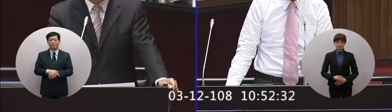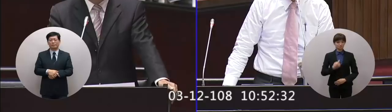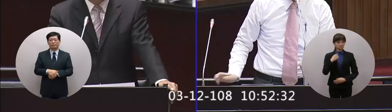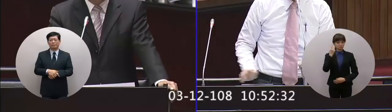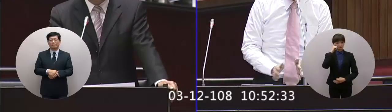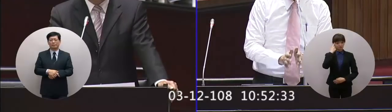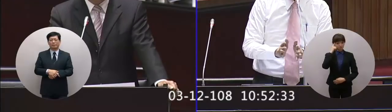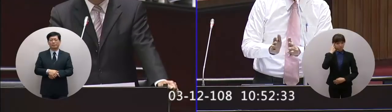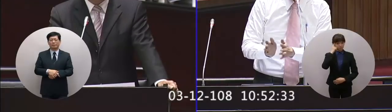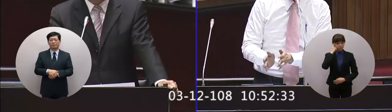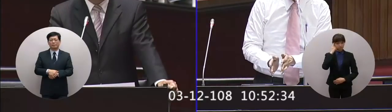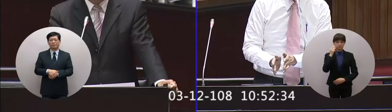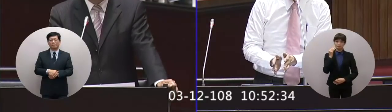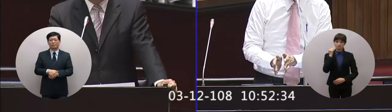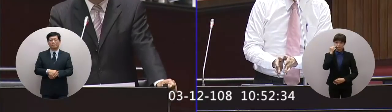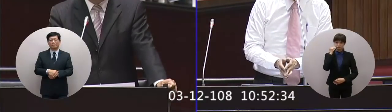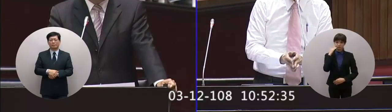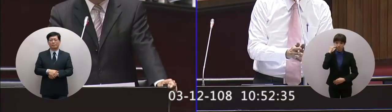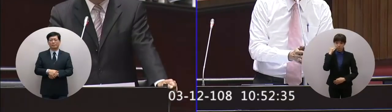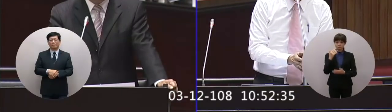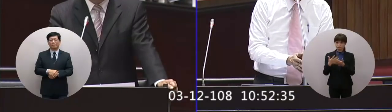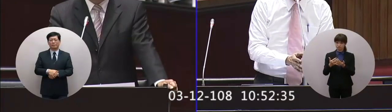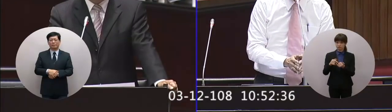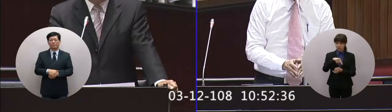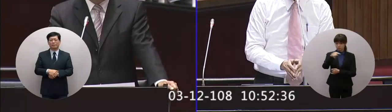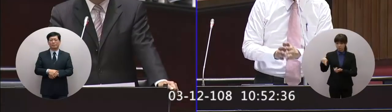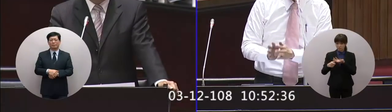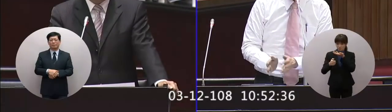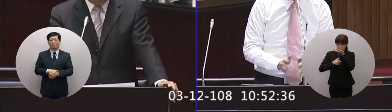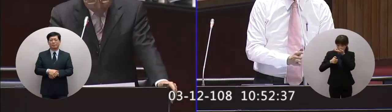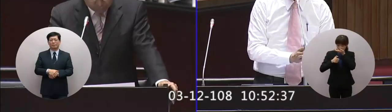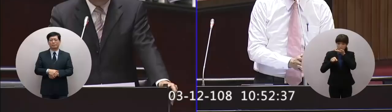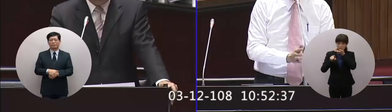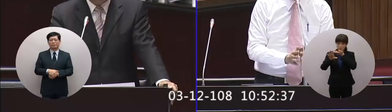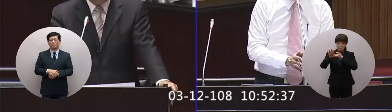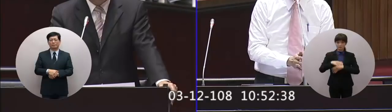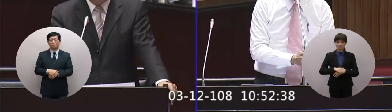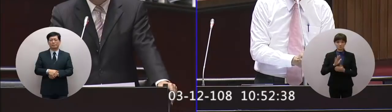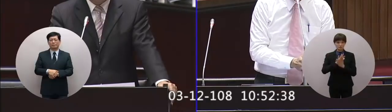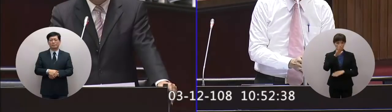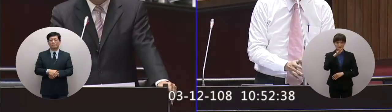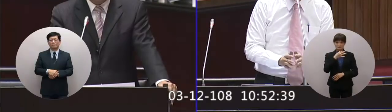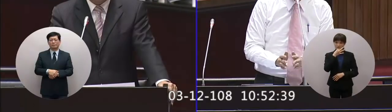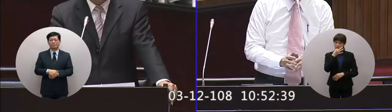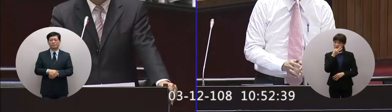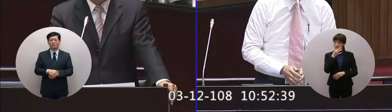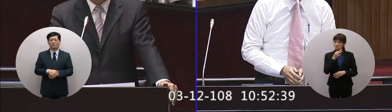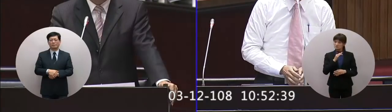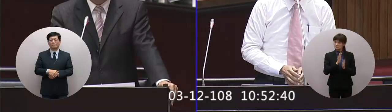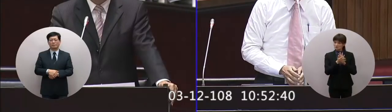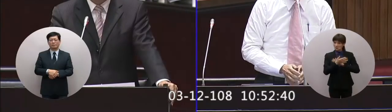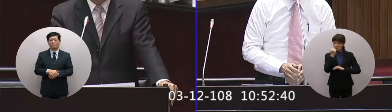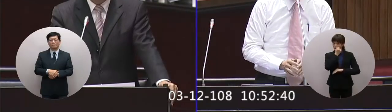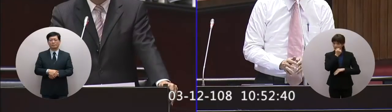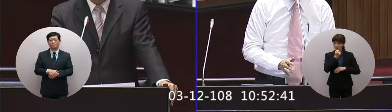我覺得你如果學生就吸食毒品他以後就是會犯罪的黑術潛在的犯